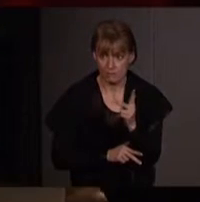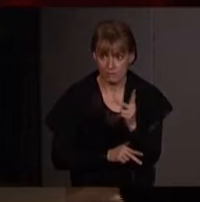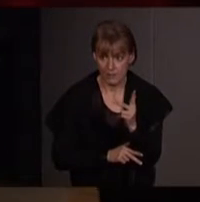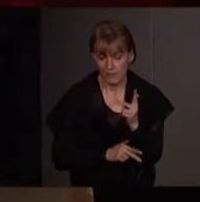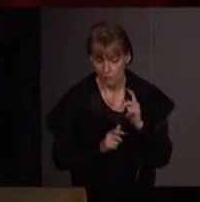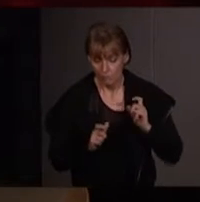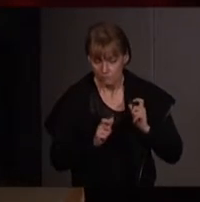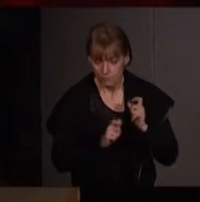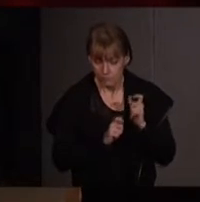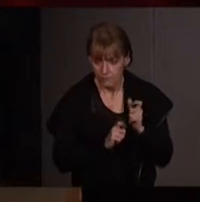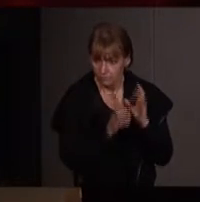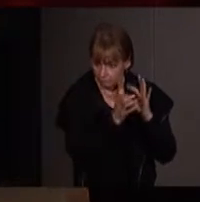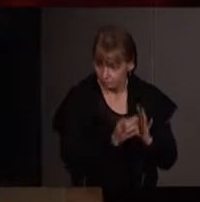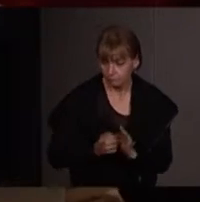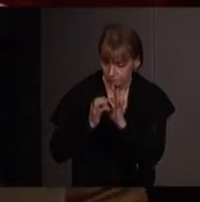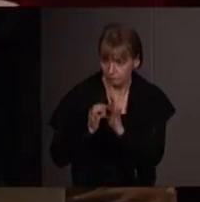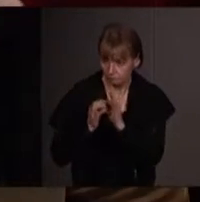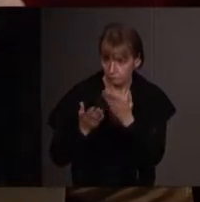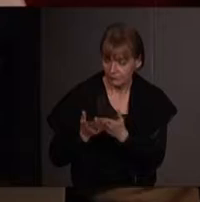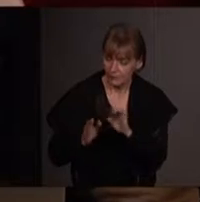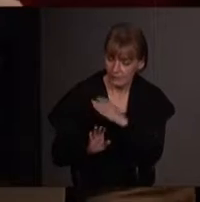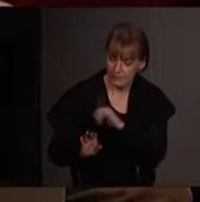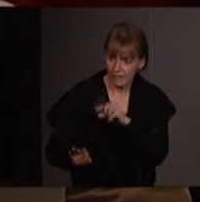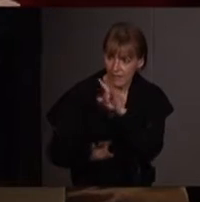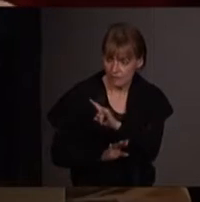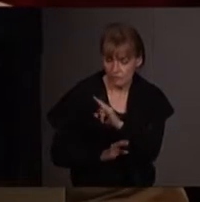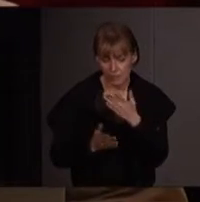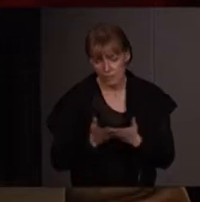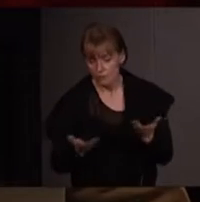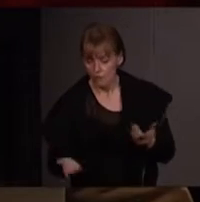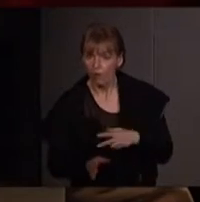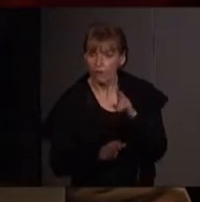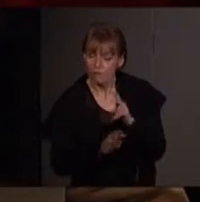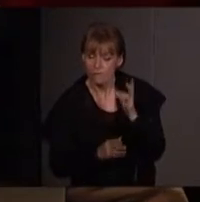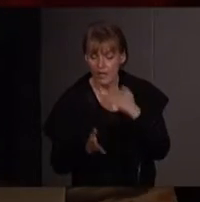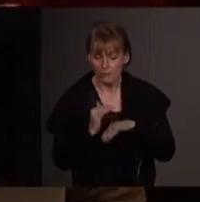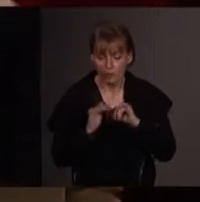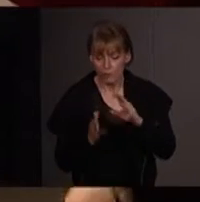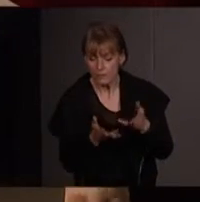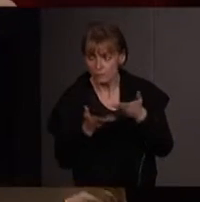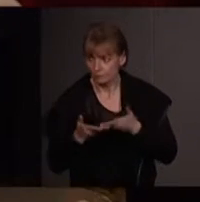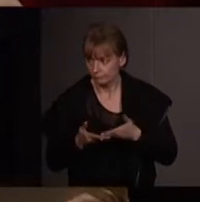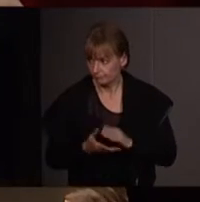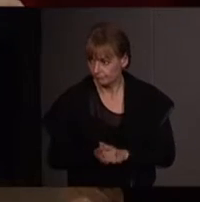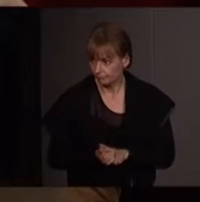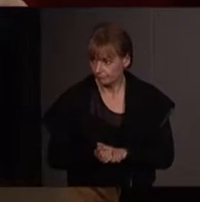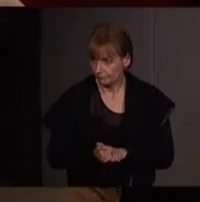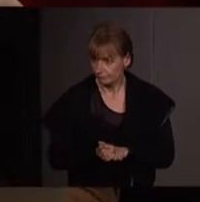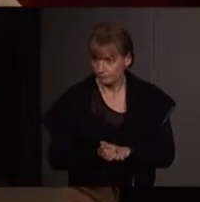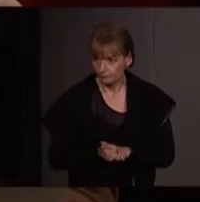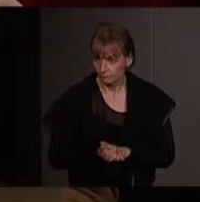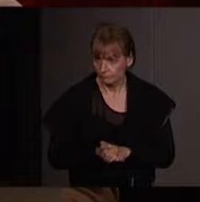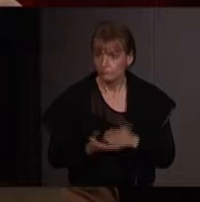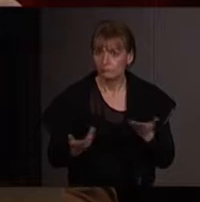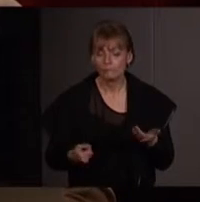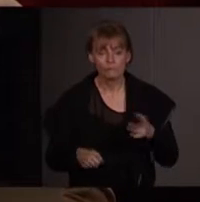raccroche à la conférence d'Émilie Hache sur ramener l'écologie à la maison, féminisme et écologie. Je vais d